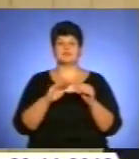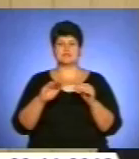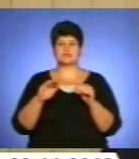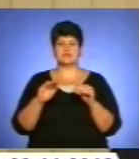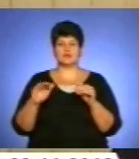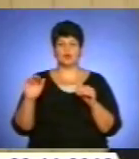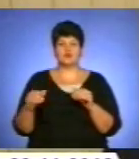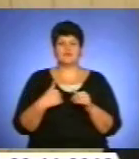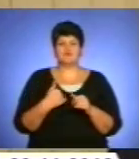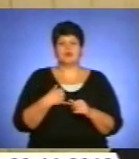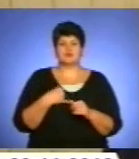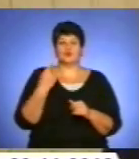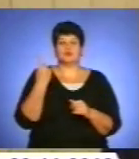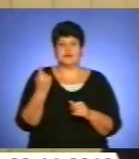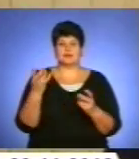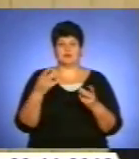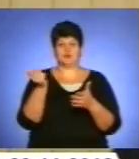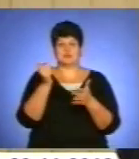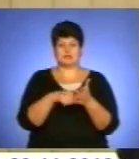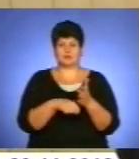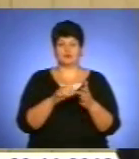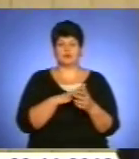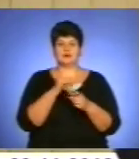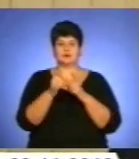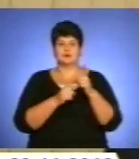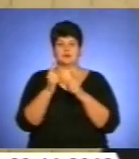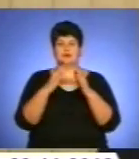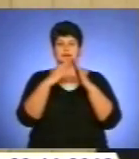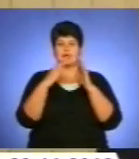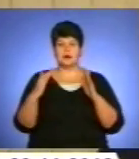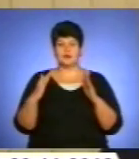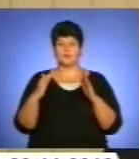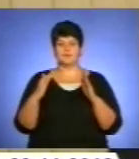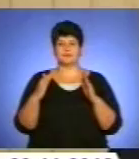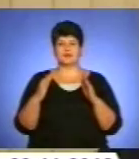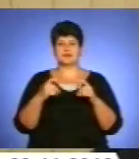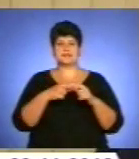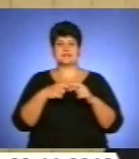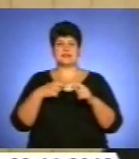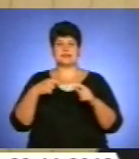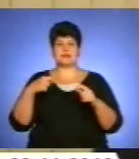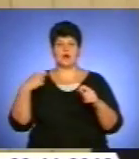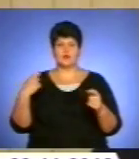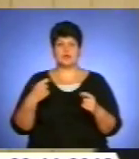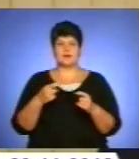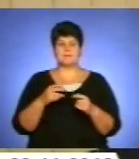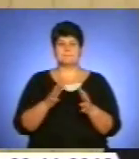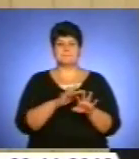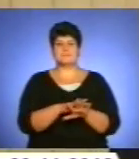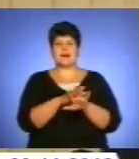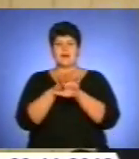нас один і прийшлося його зачинити, тому що була реконструкція даху. І затягування перерахунку грошей по